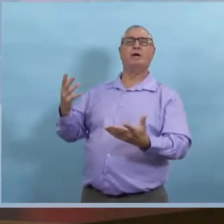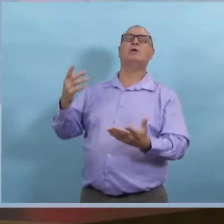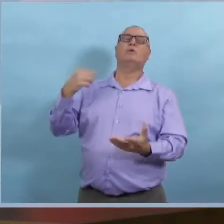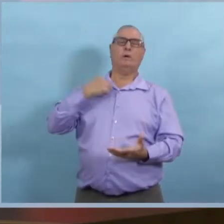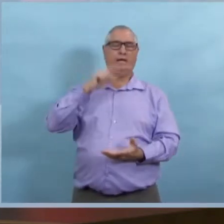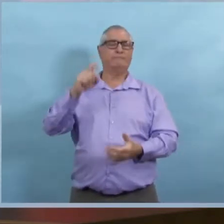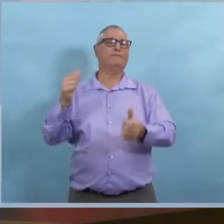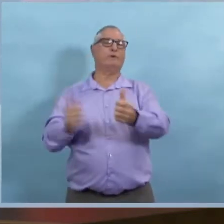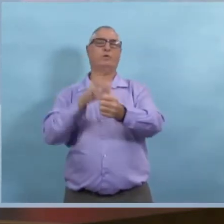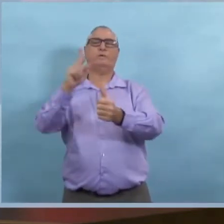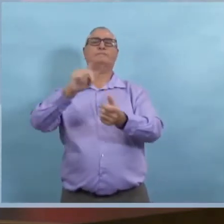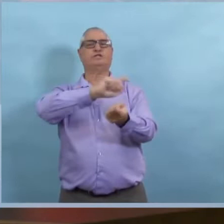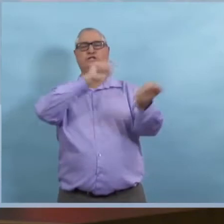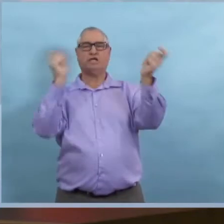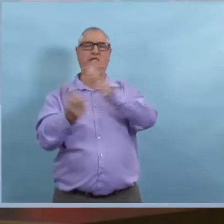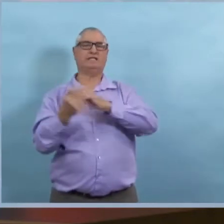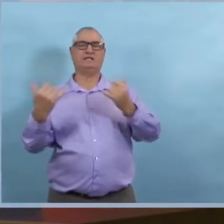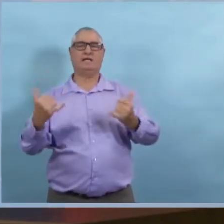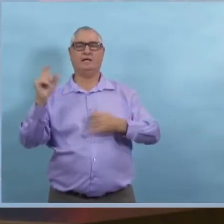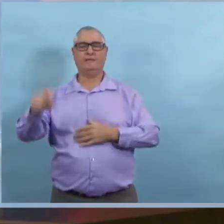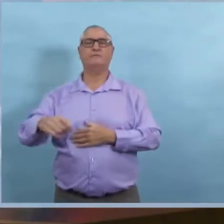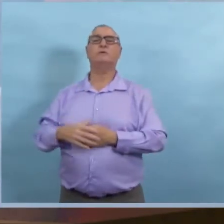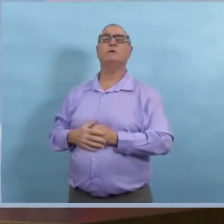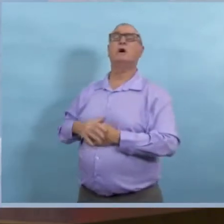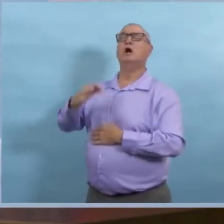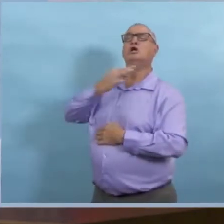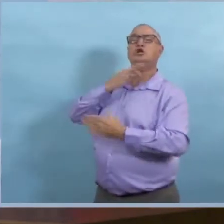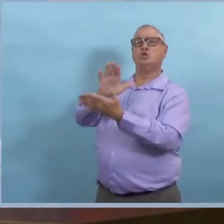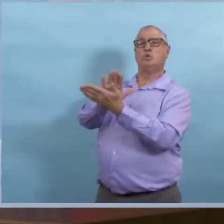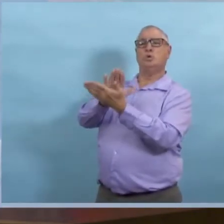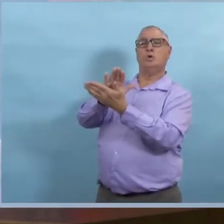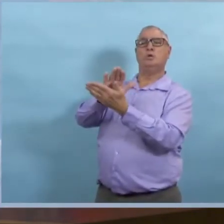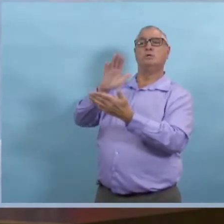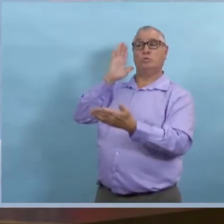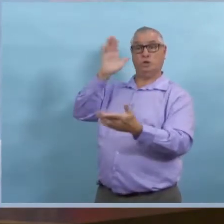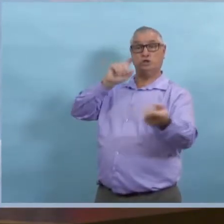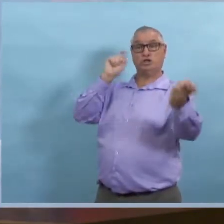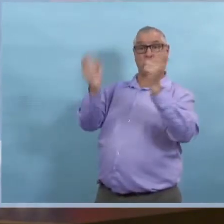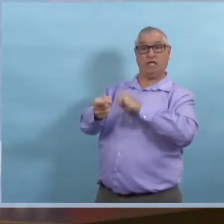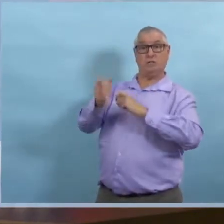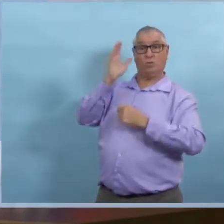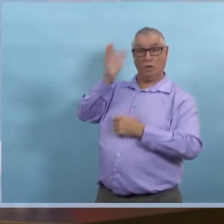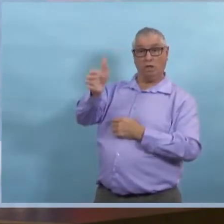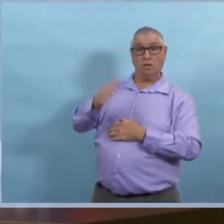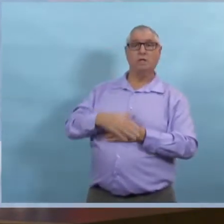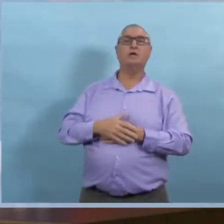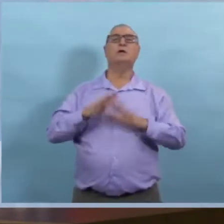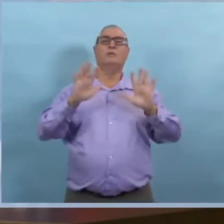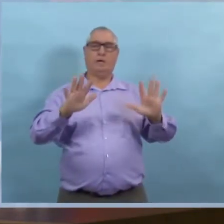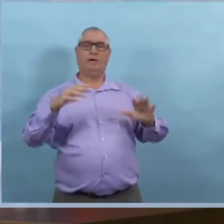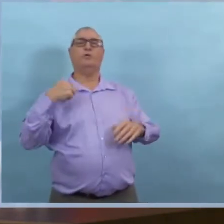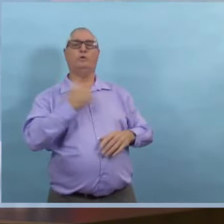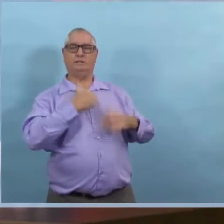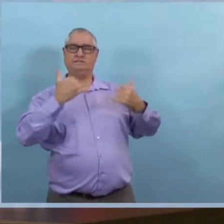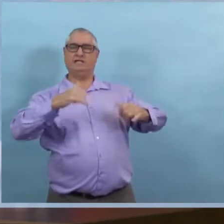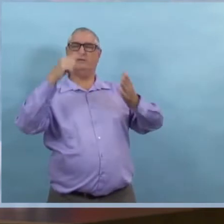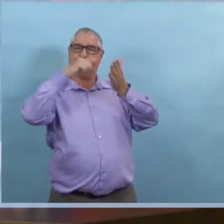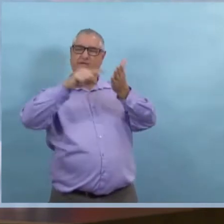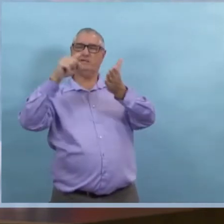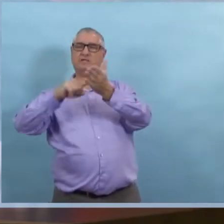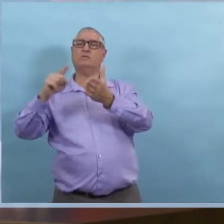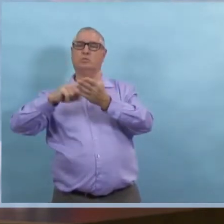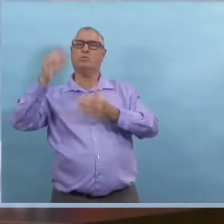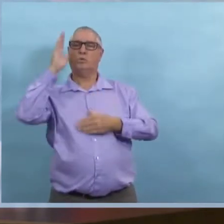des mesures plus drastiques parce que malheureusement, nos chiffres continuent d'augmenter. Alors, est-ce que vous changez quoi que ce soit au niveau des écoles ? Non, on continue à observer ça.